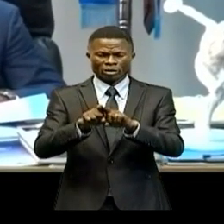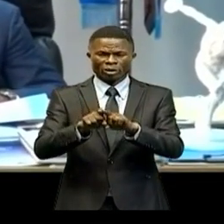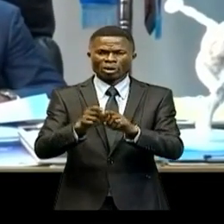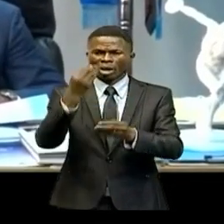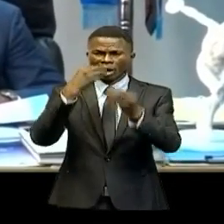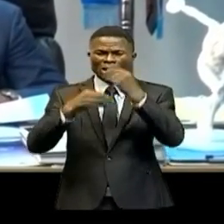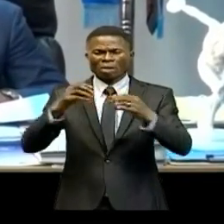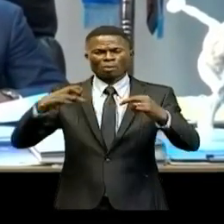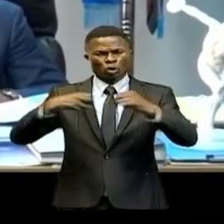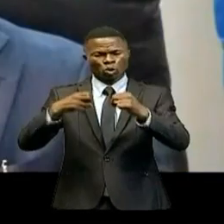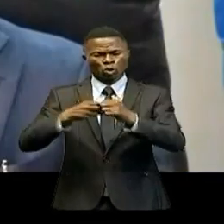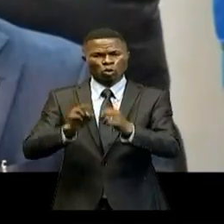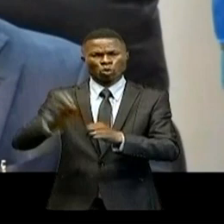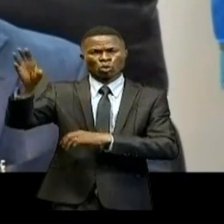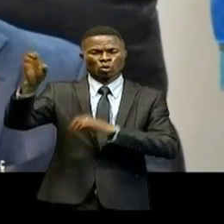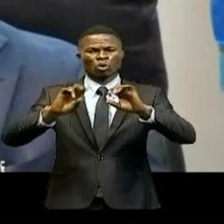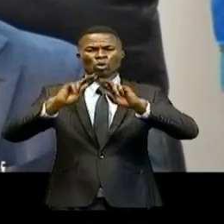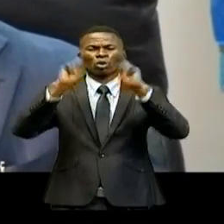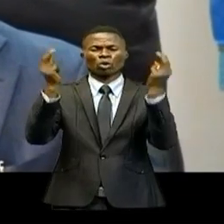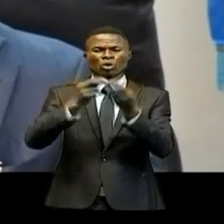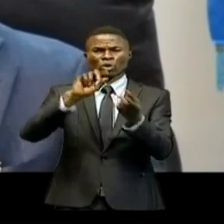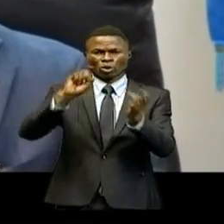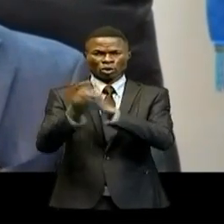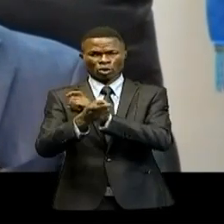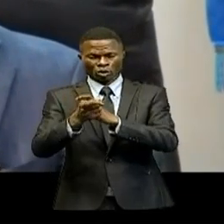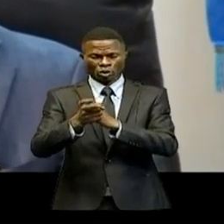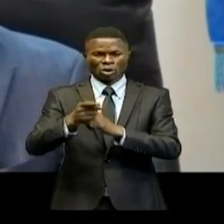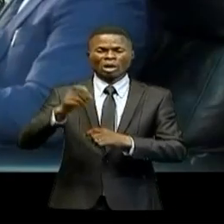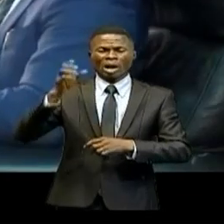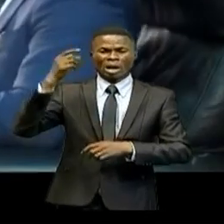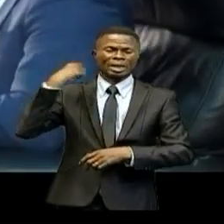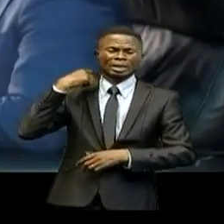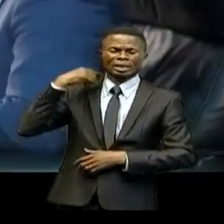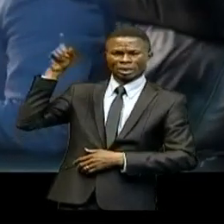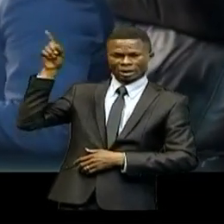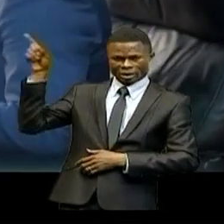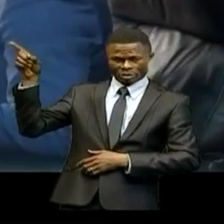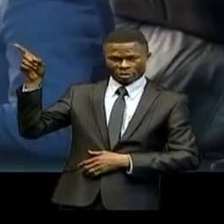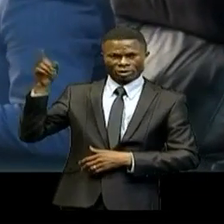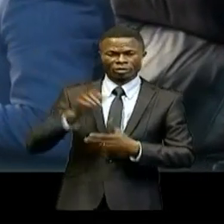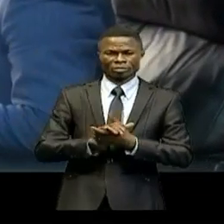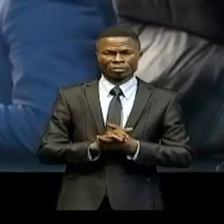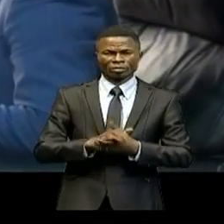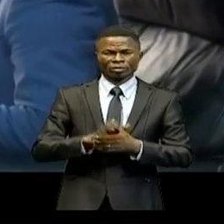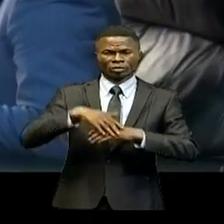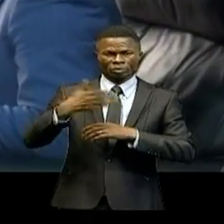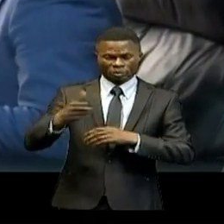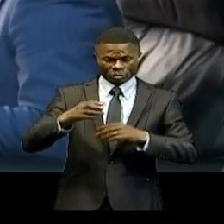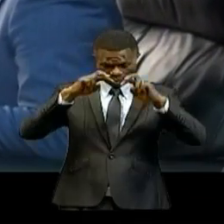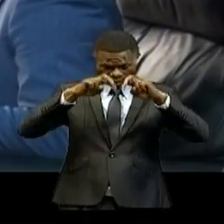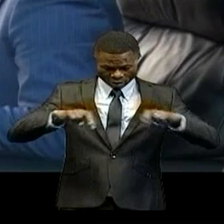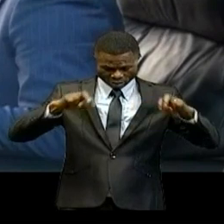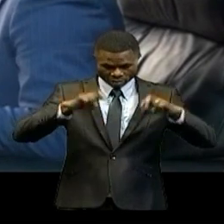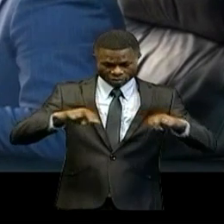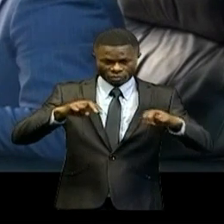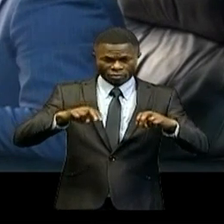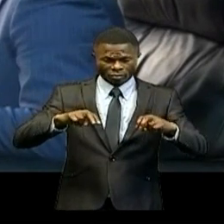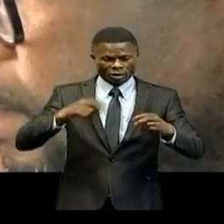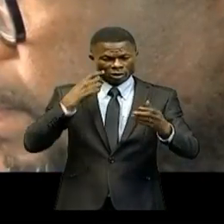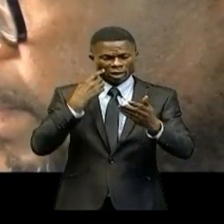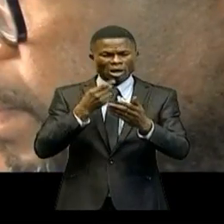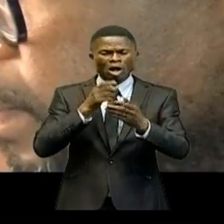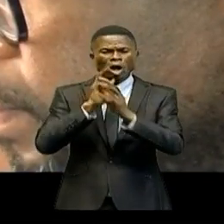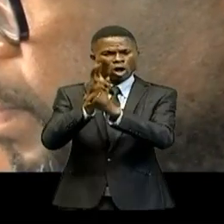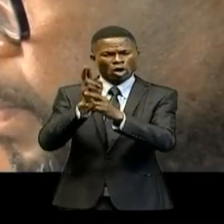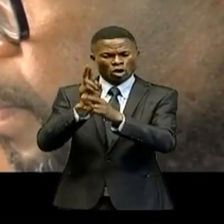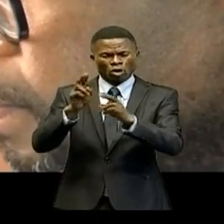électrique de l'usine de transformation de Bukanga-Lonzo. Après avoir examiné les observations émises